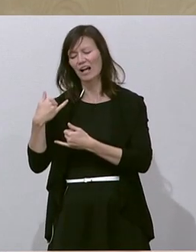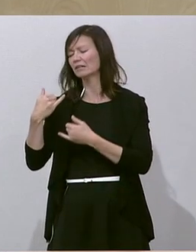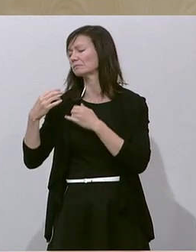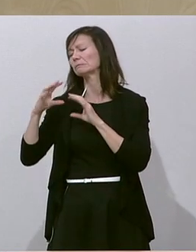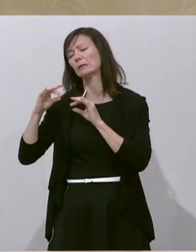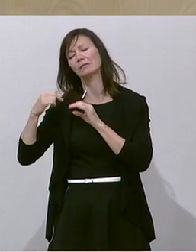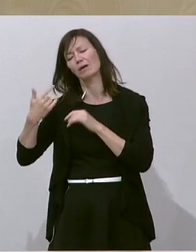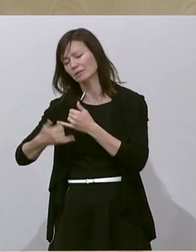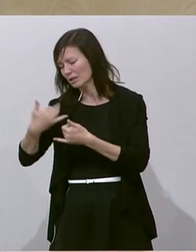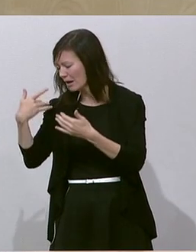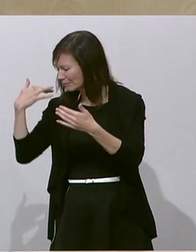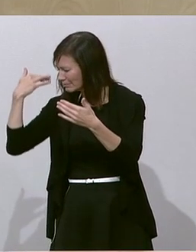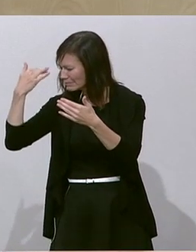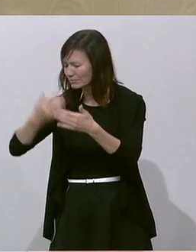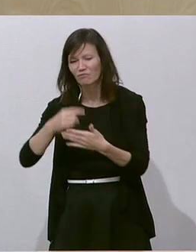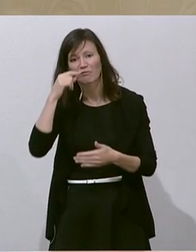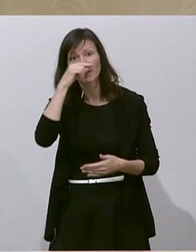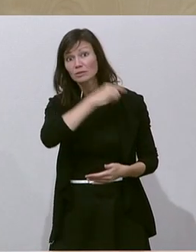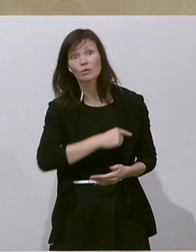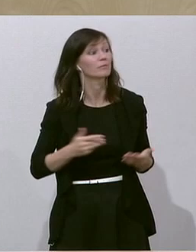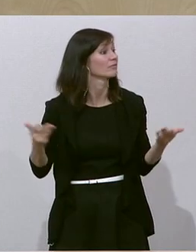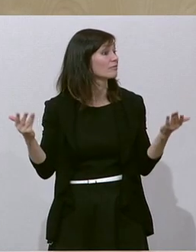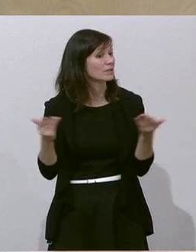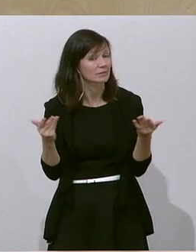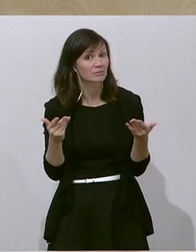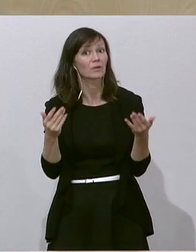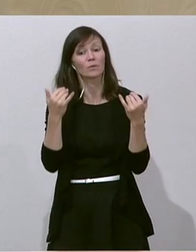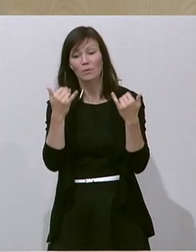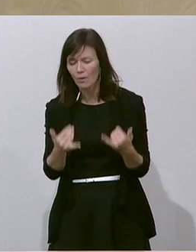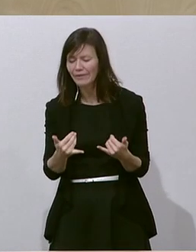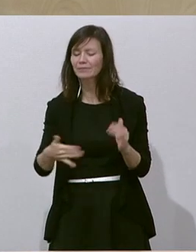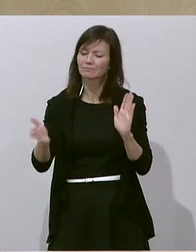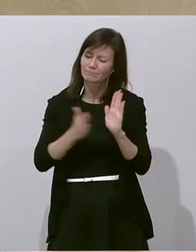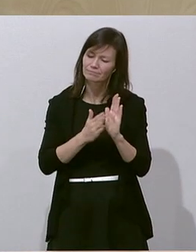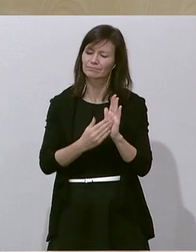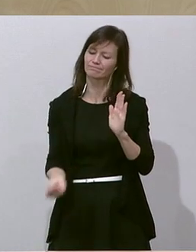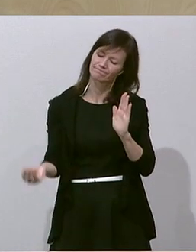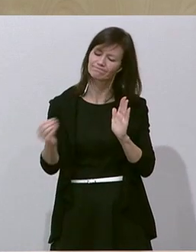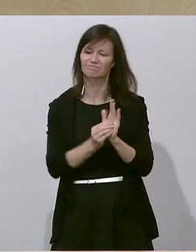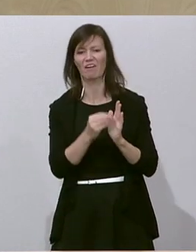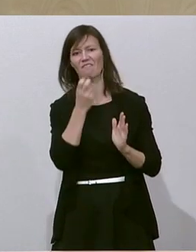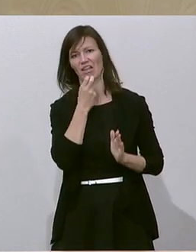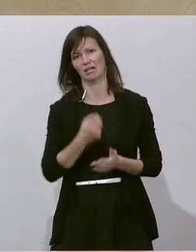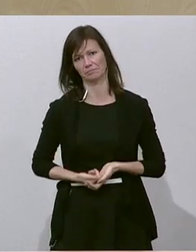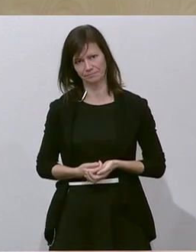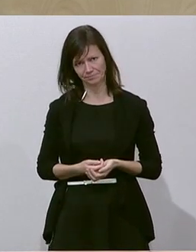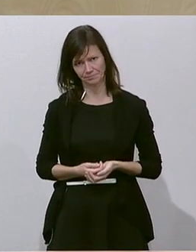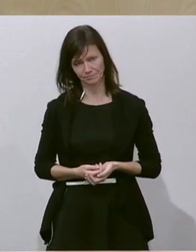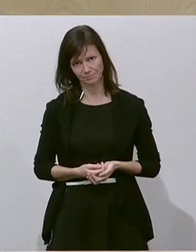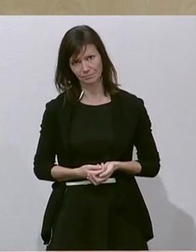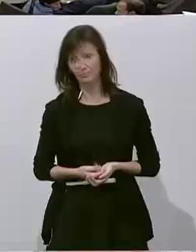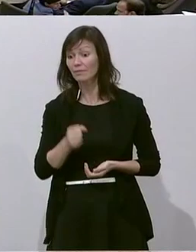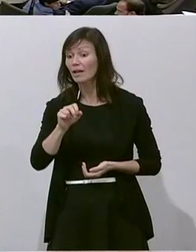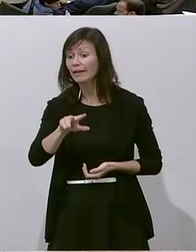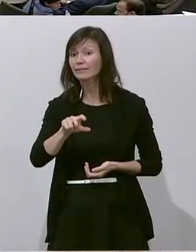den Österreichern nicht garantieren konnten. Wir werden es heute garantieren. Und das ist wichtig, weil der